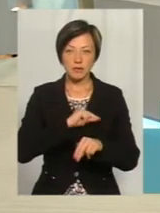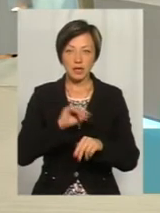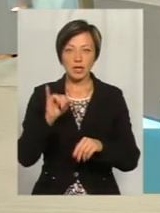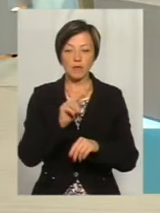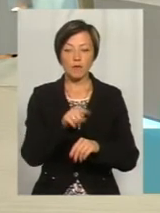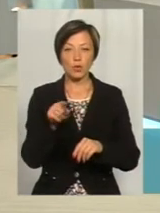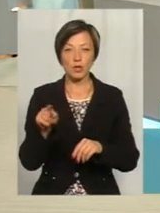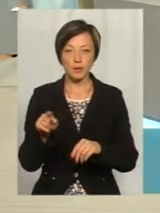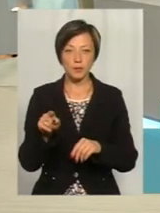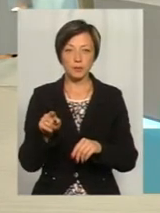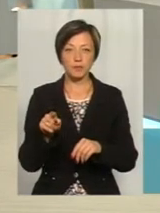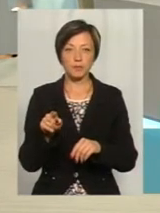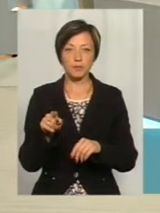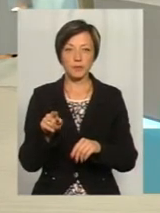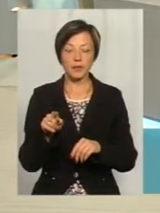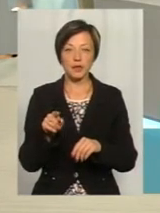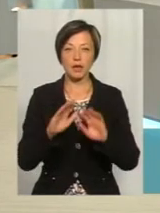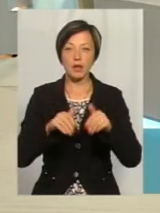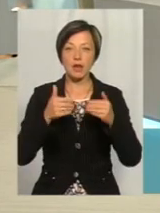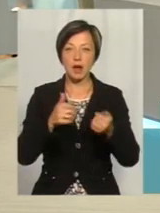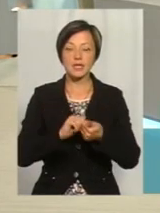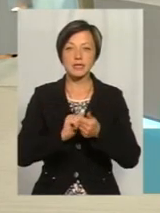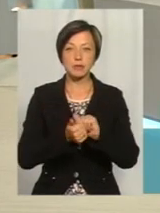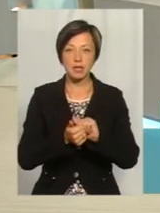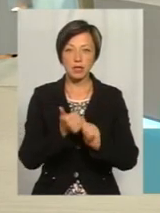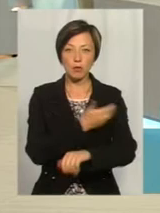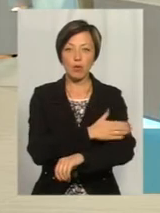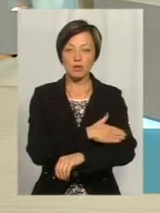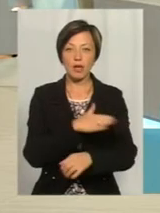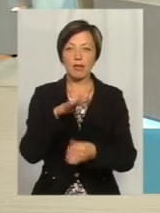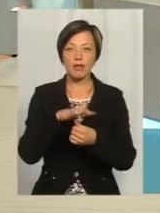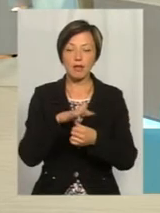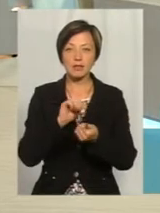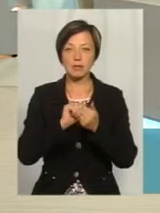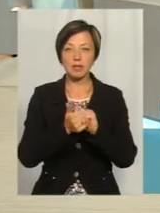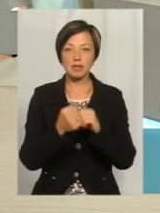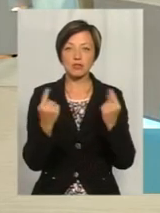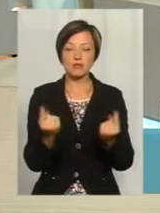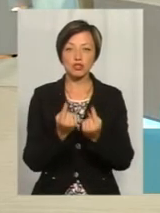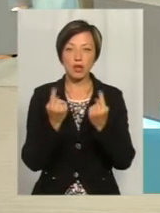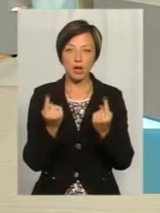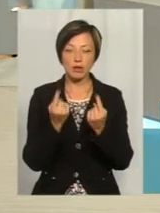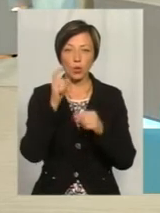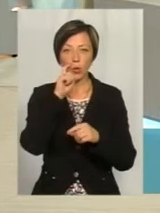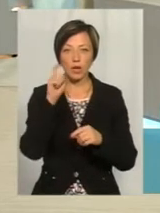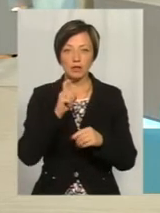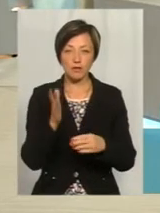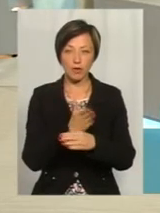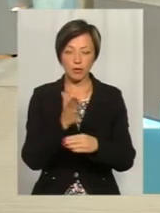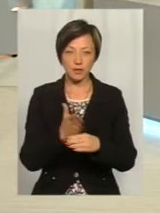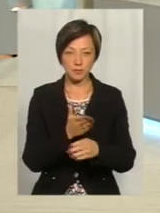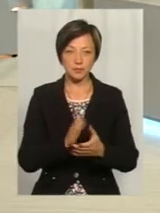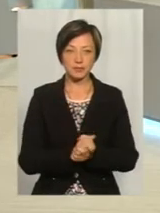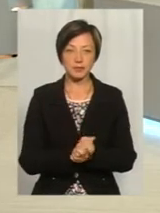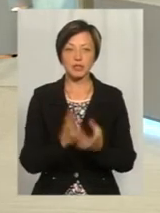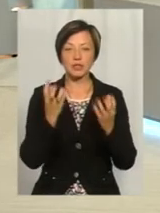і вони в свою чергу радять замінити польські антени, замінити на звичайні українського виробництва.